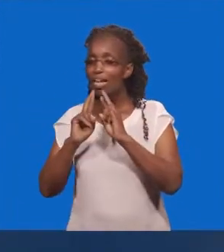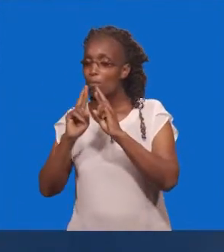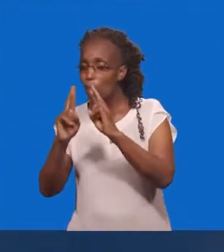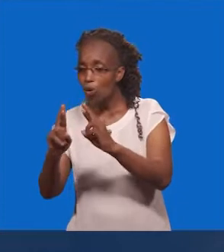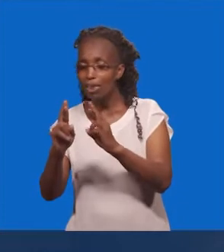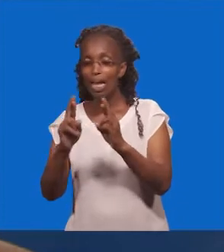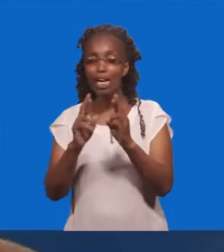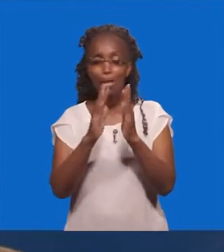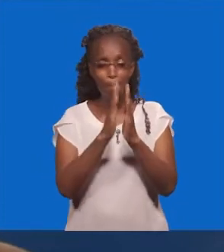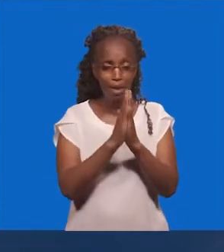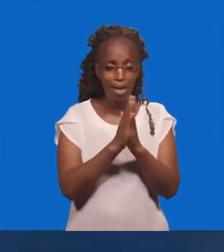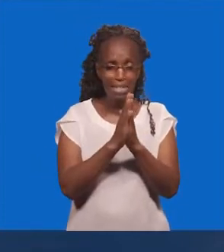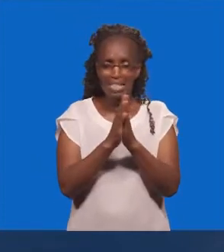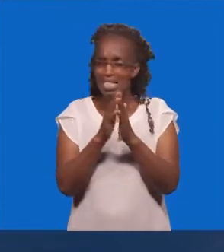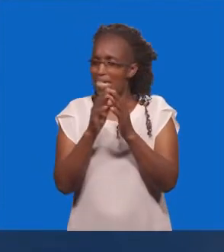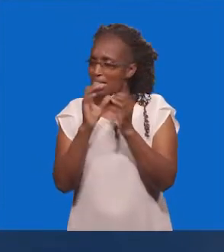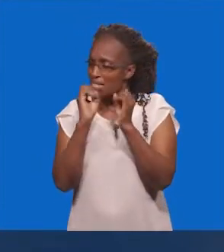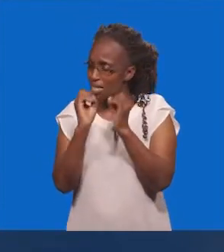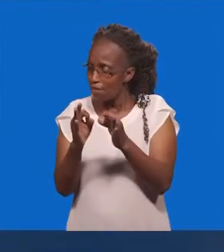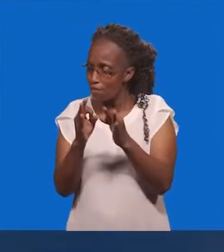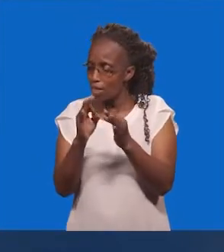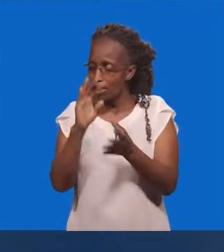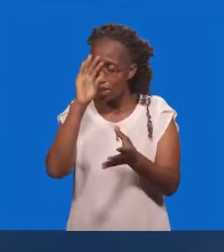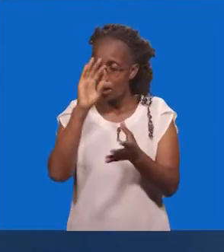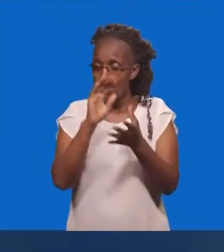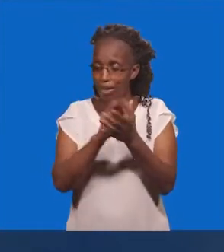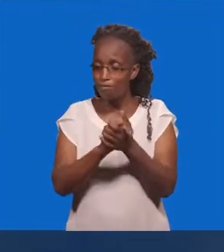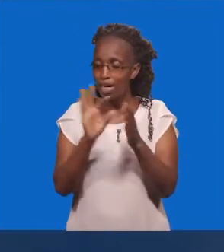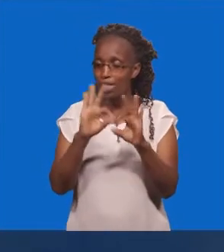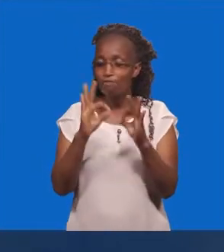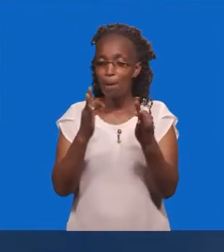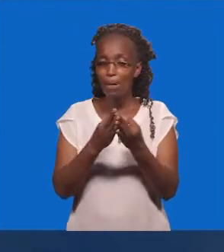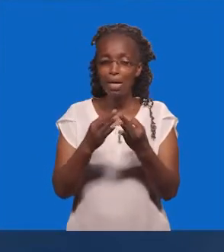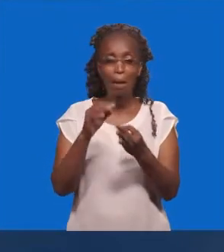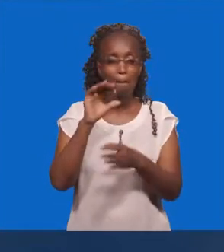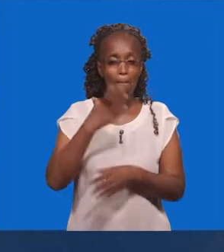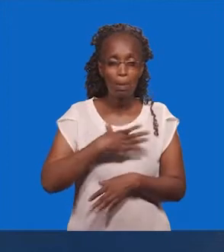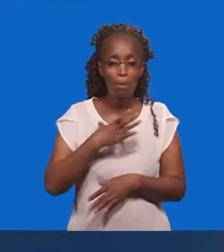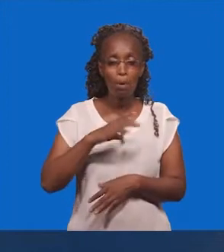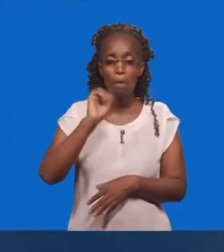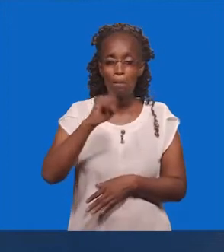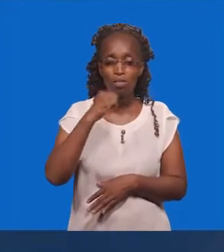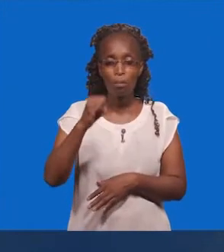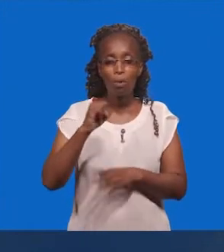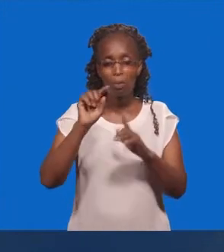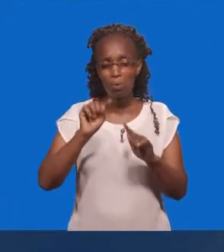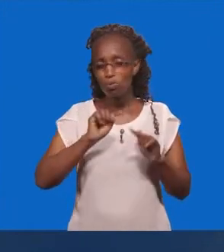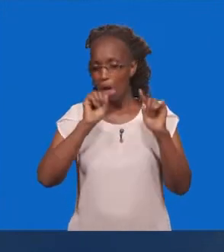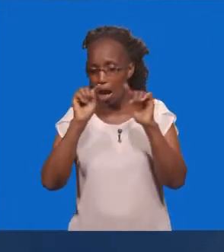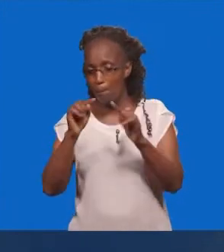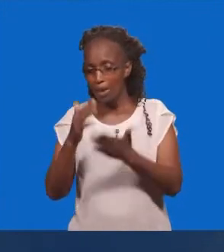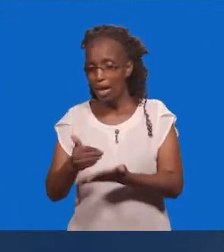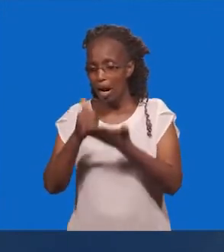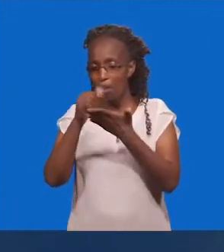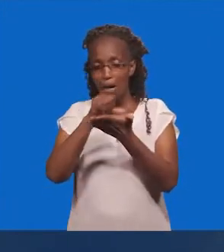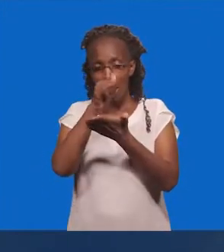Atakama Kuliweza Kusemekana Yako Mba Kwa Hio Familia Akuta Weza Kuinuka Mtu Awe Ni Musaada Kwa Wale Wengine